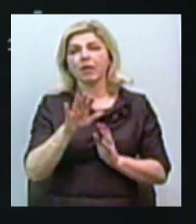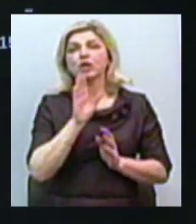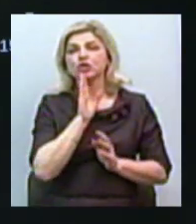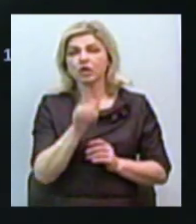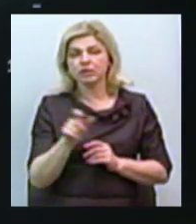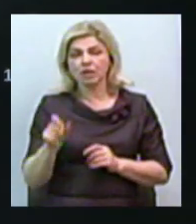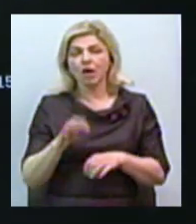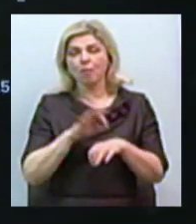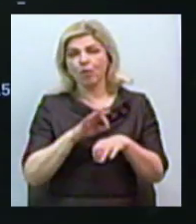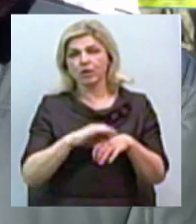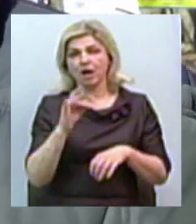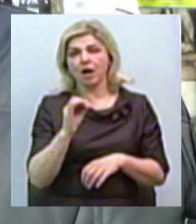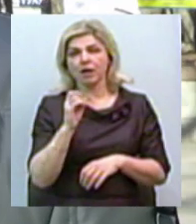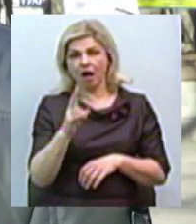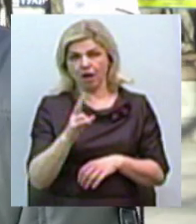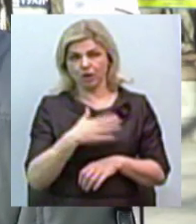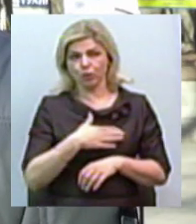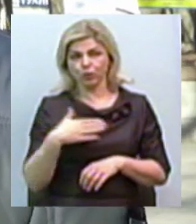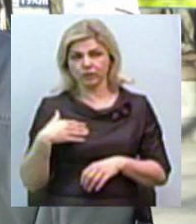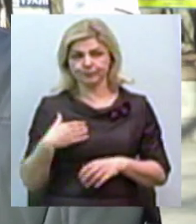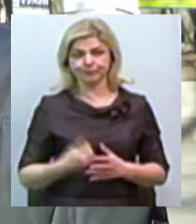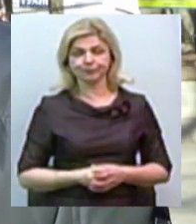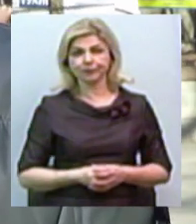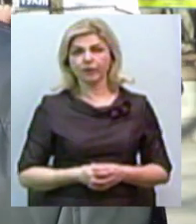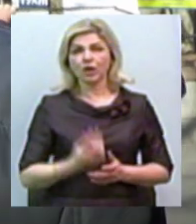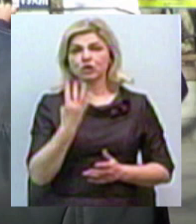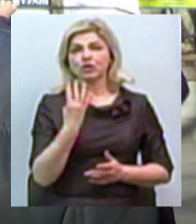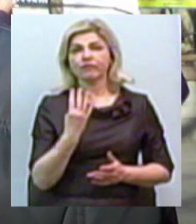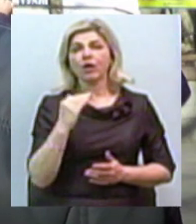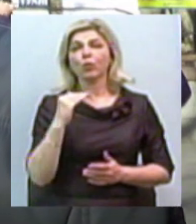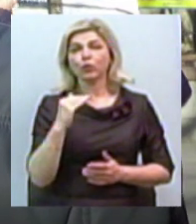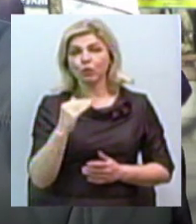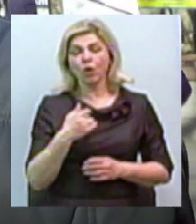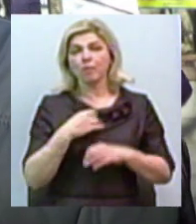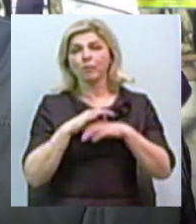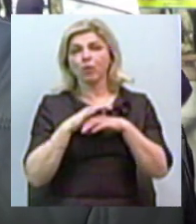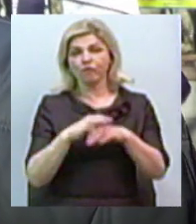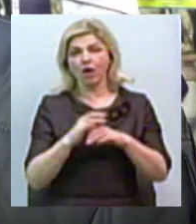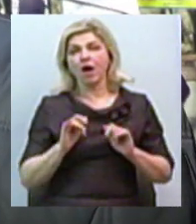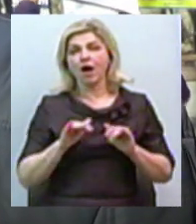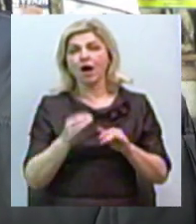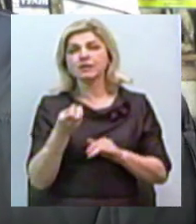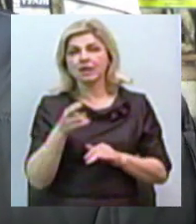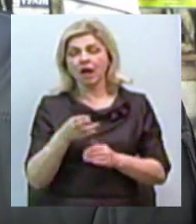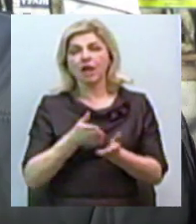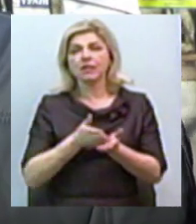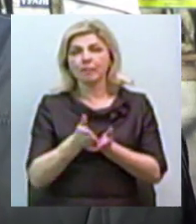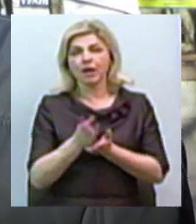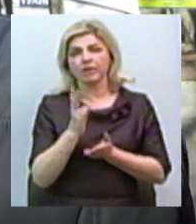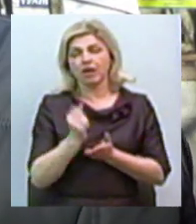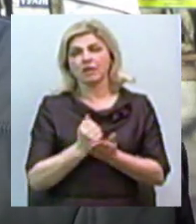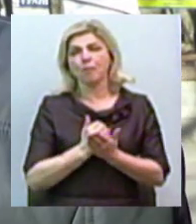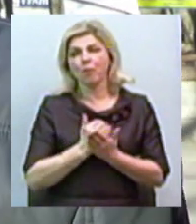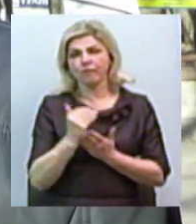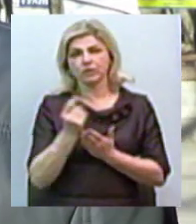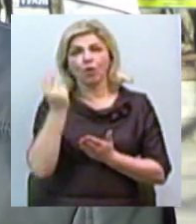залоз. 4 лютого ми проводимо акцію, яка спрямована на підвищення